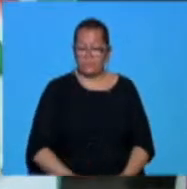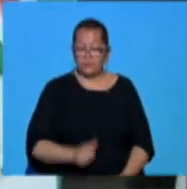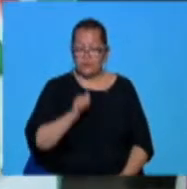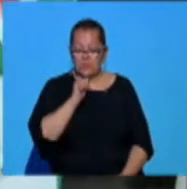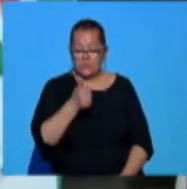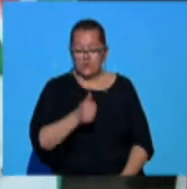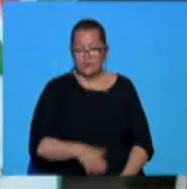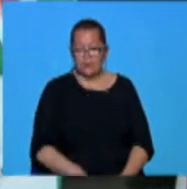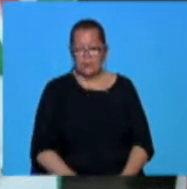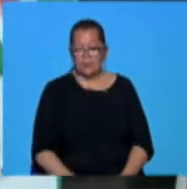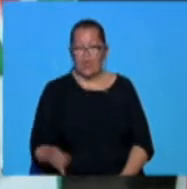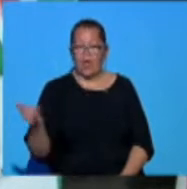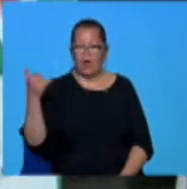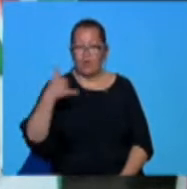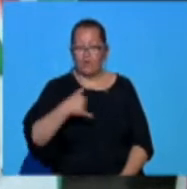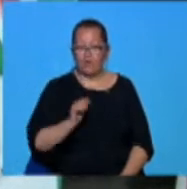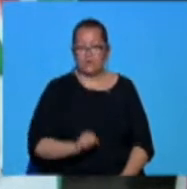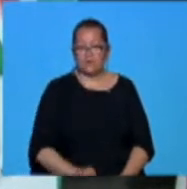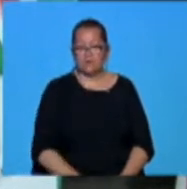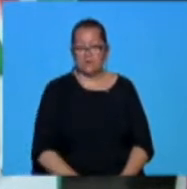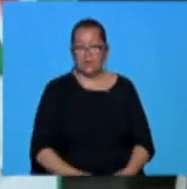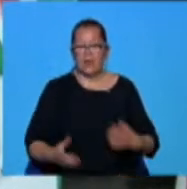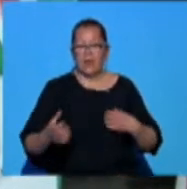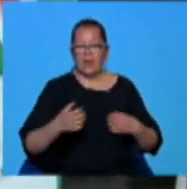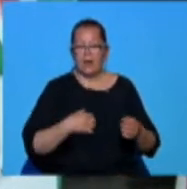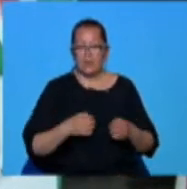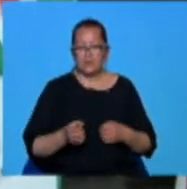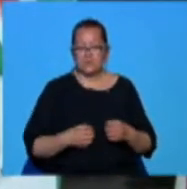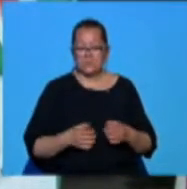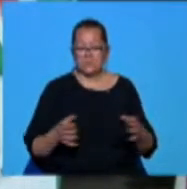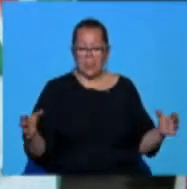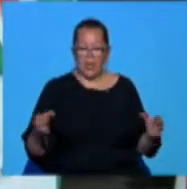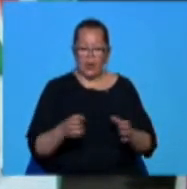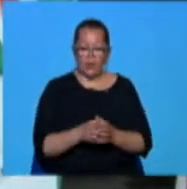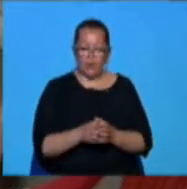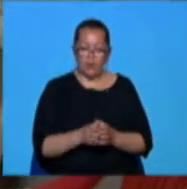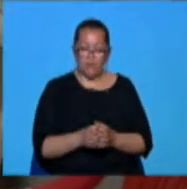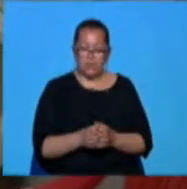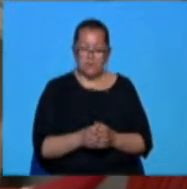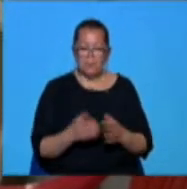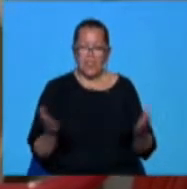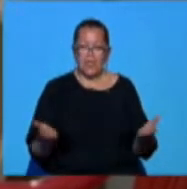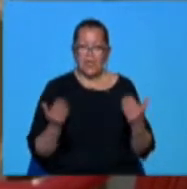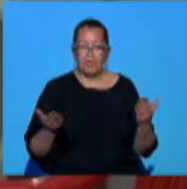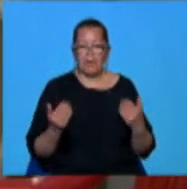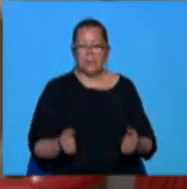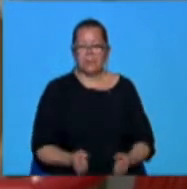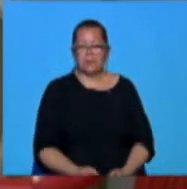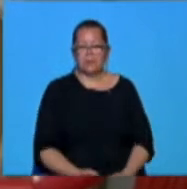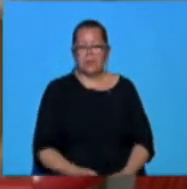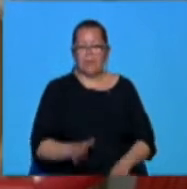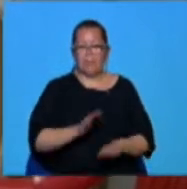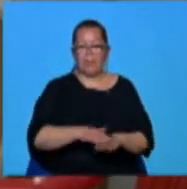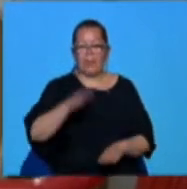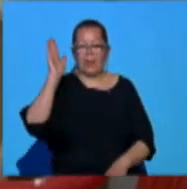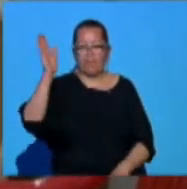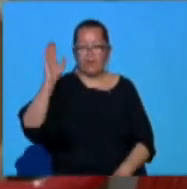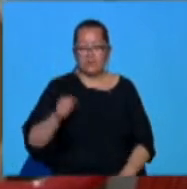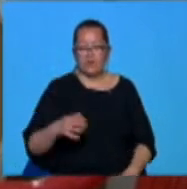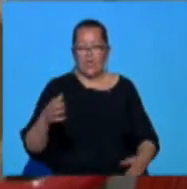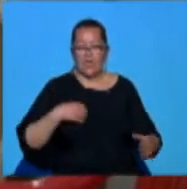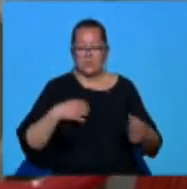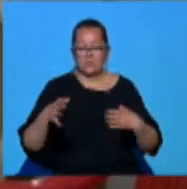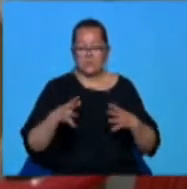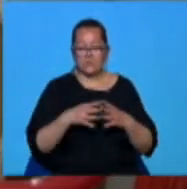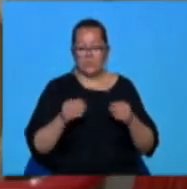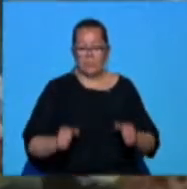personal, au venit, dar artiștii se integrează foarte ușor, comunică foarte ușor între ei. În viitor și artiștii români vor